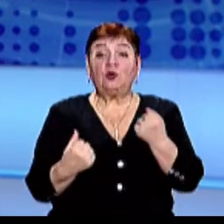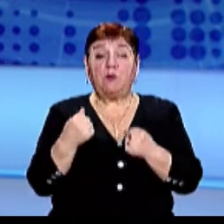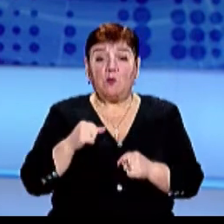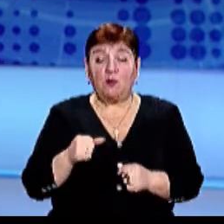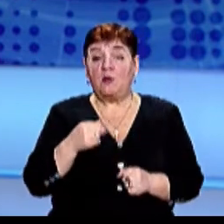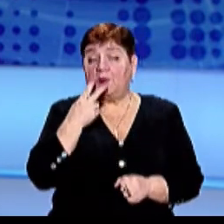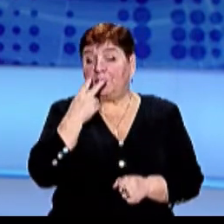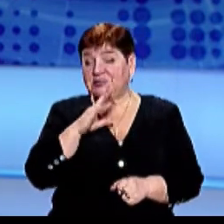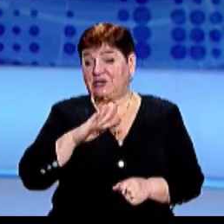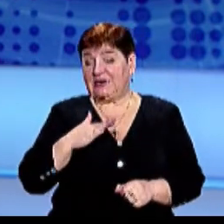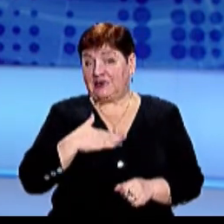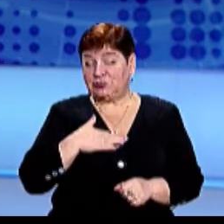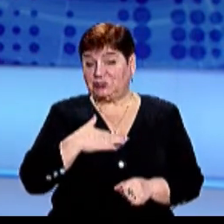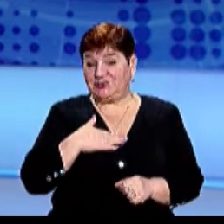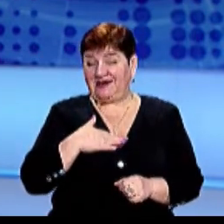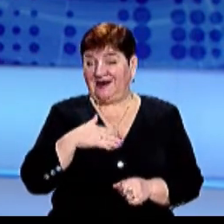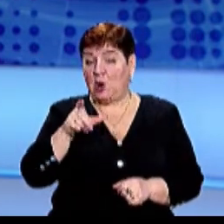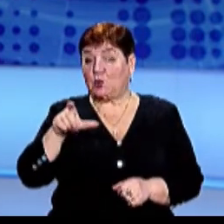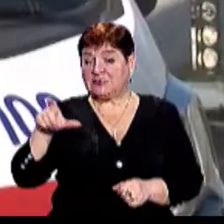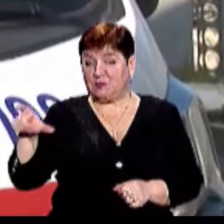виклики, бачили наші кореспонденти